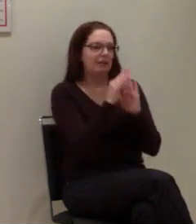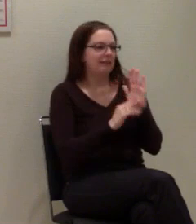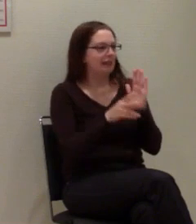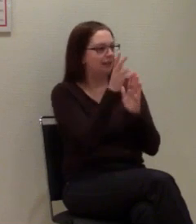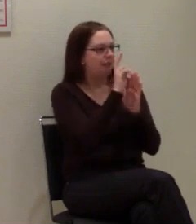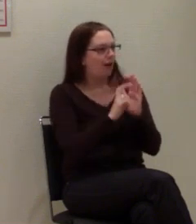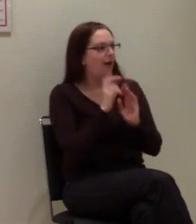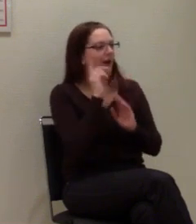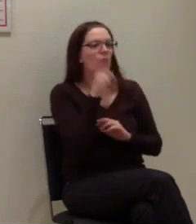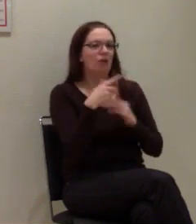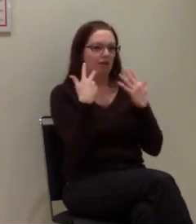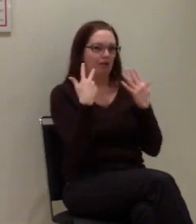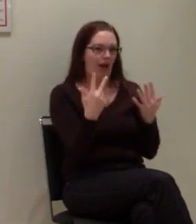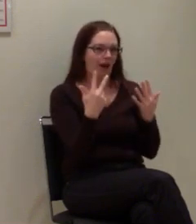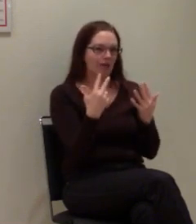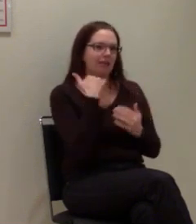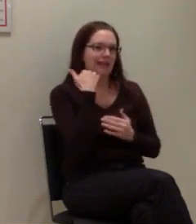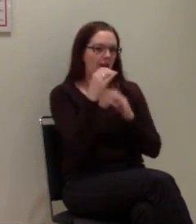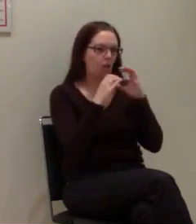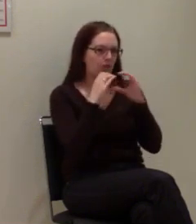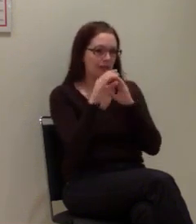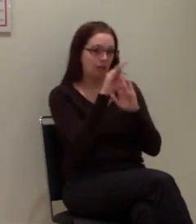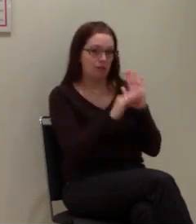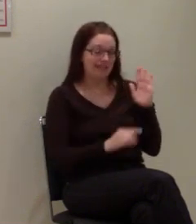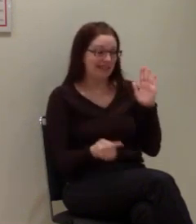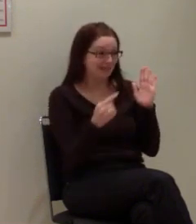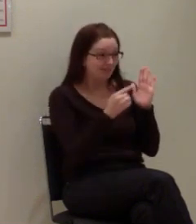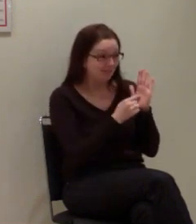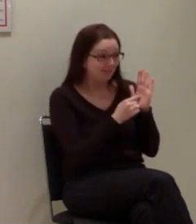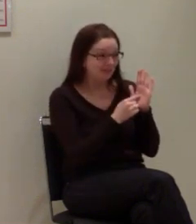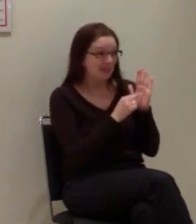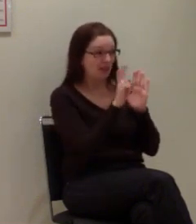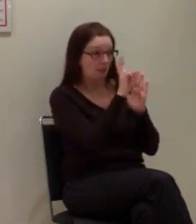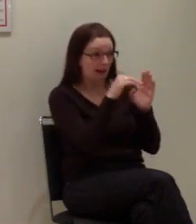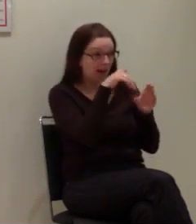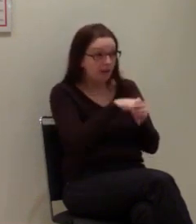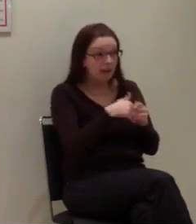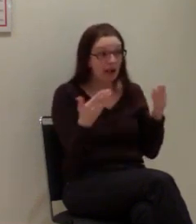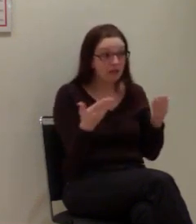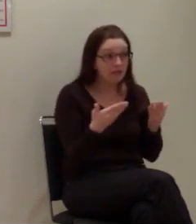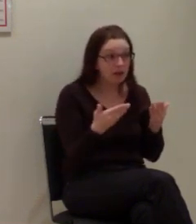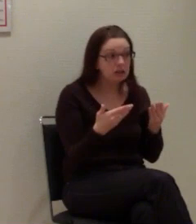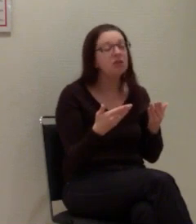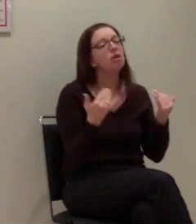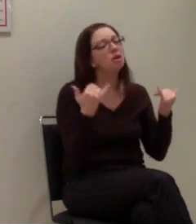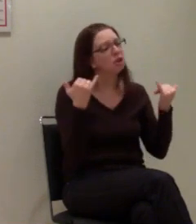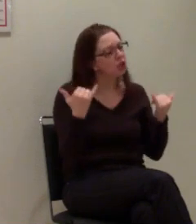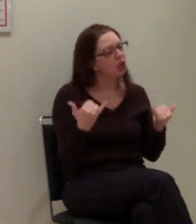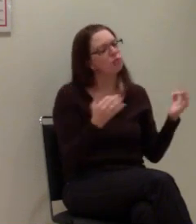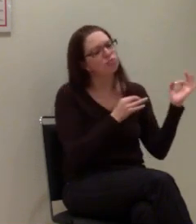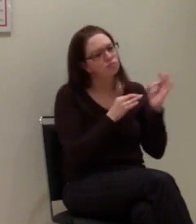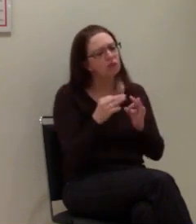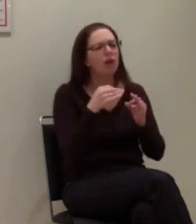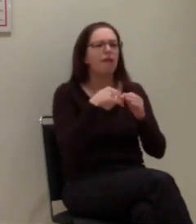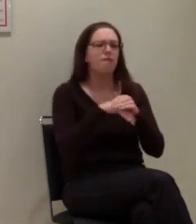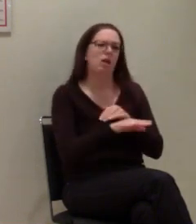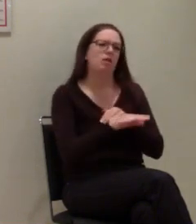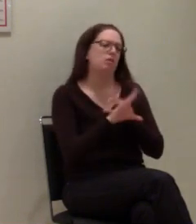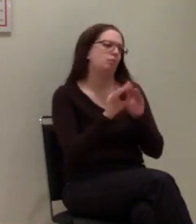Telekommunikationsgesetz, wo explizit darauf hingewiesen wird, dass jetzt der Fax-Einsatz in den Leitstellen auch